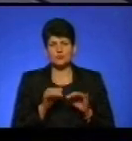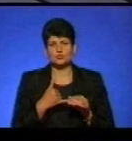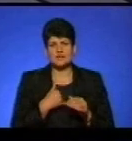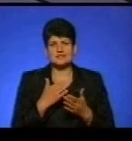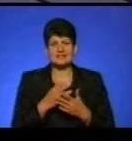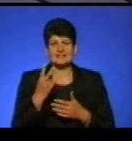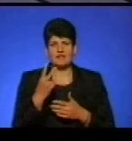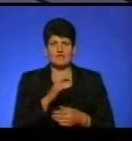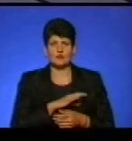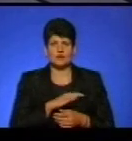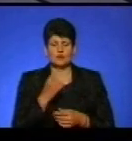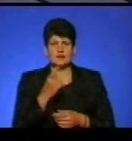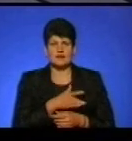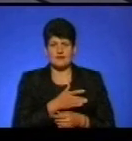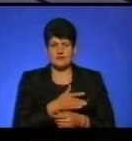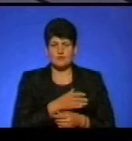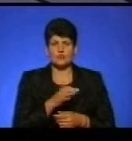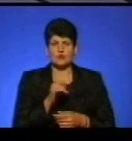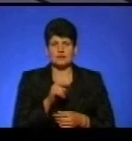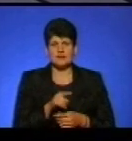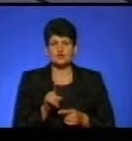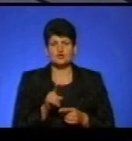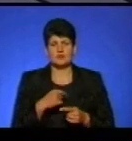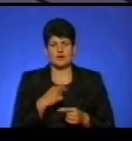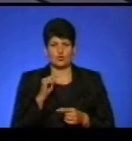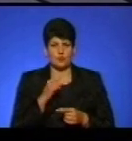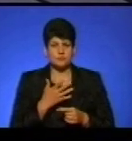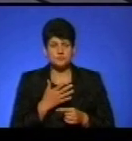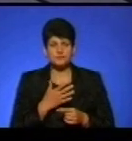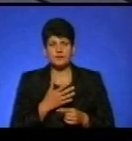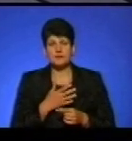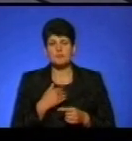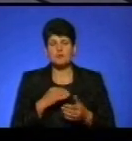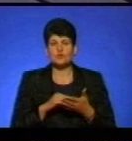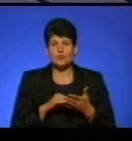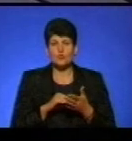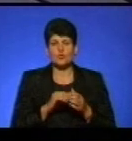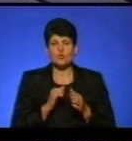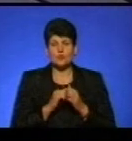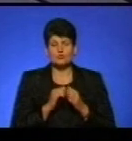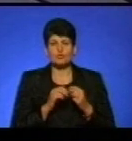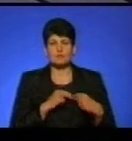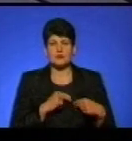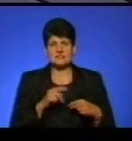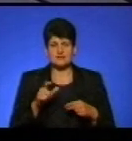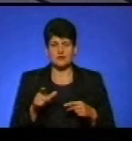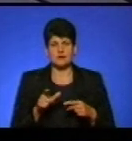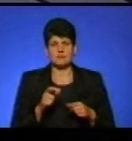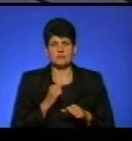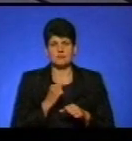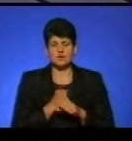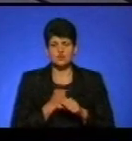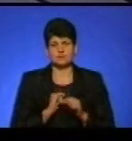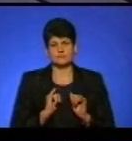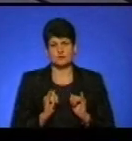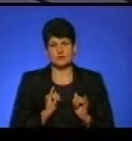два вихвателя і одна нянечка. Це про те, що зараз кажуть, що ми там економимо. Але знову ж я повторююся, ми з кожними нашими працівниками працюємо дуже лояльно. Тобто,